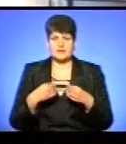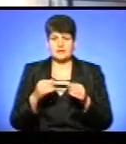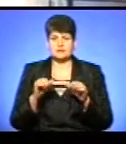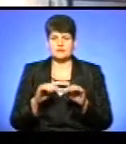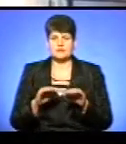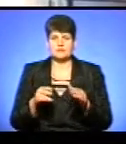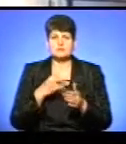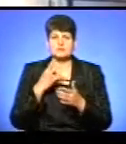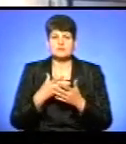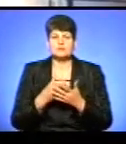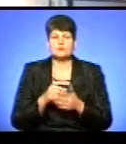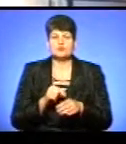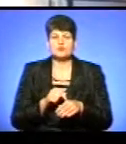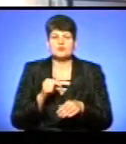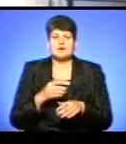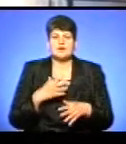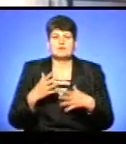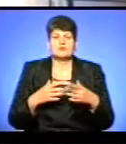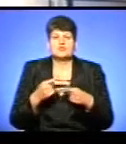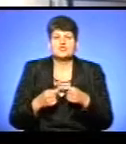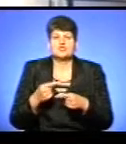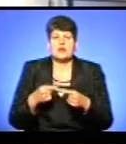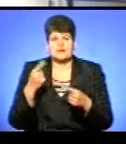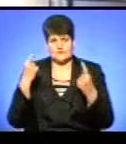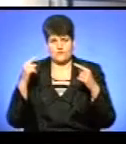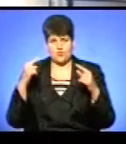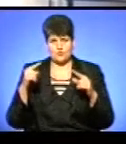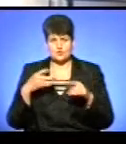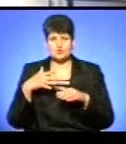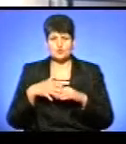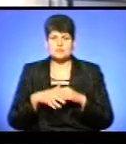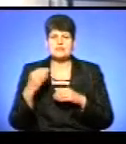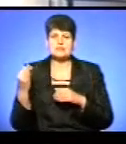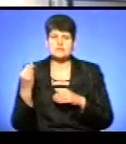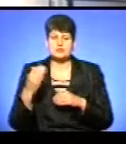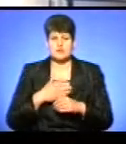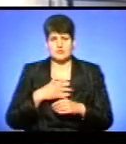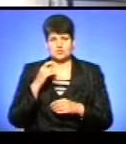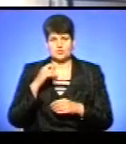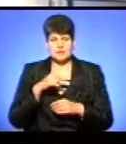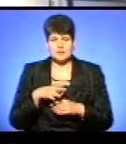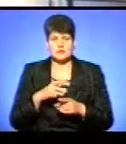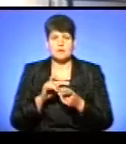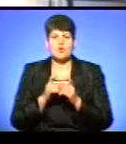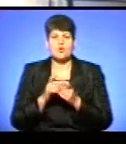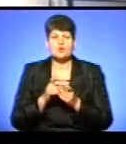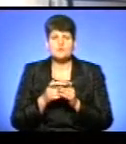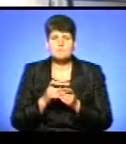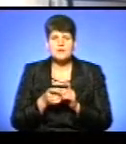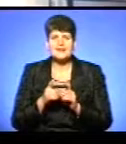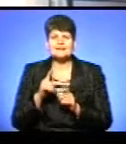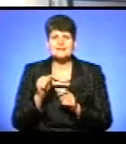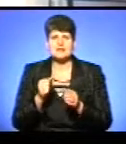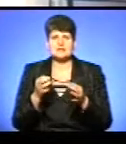виразити свої почуття, емоції через творчість, зрозуміти історію нашої країни, історію боротьби за